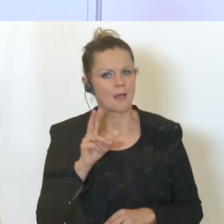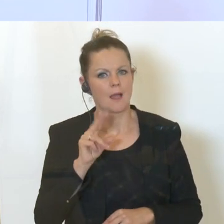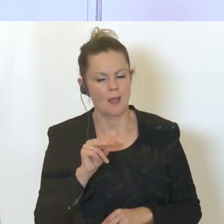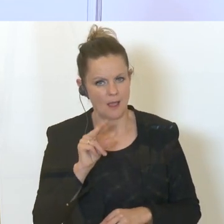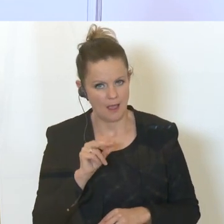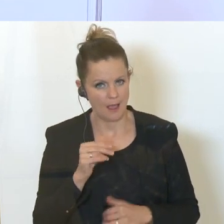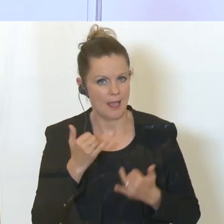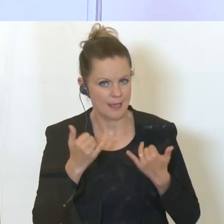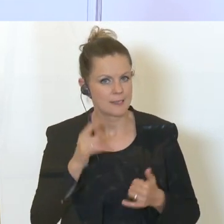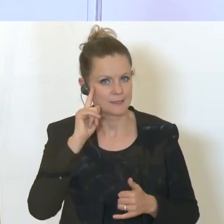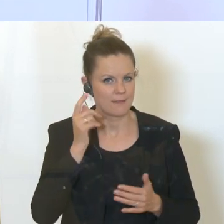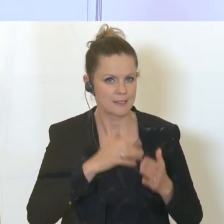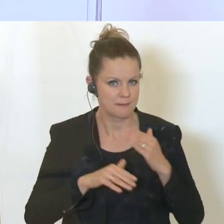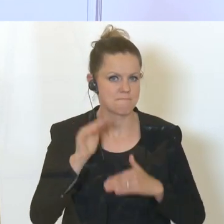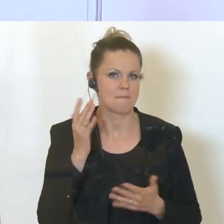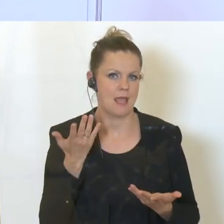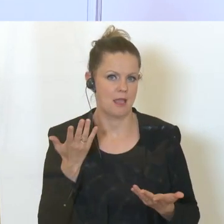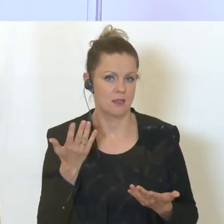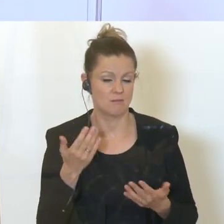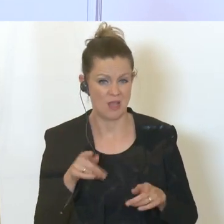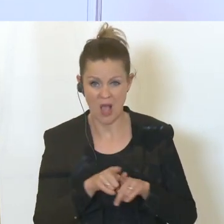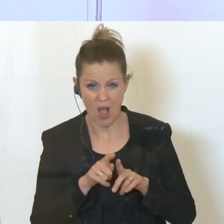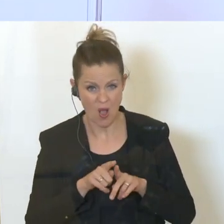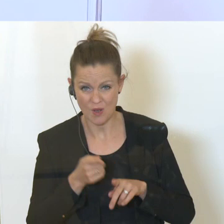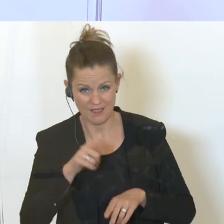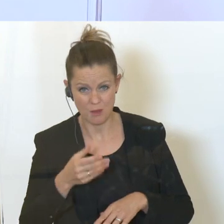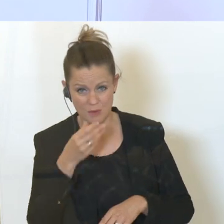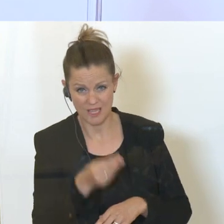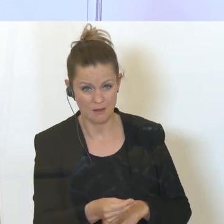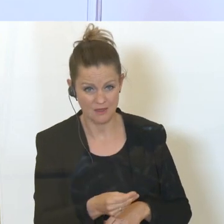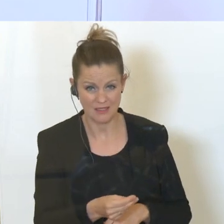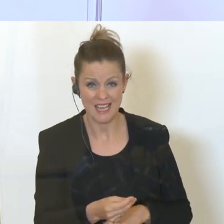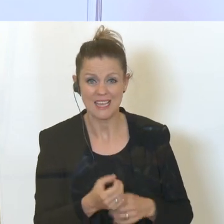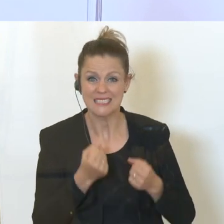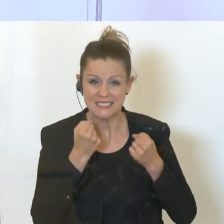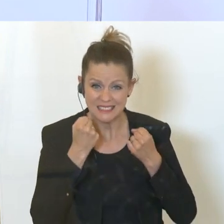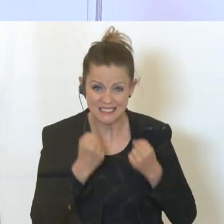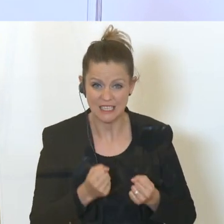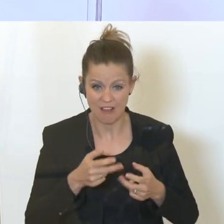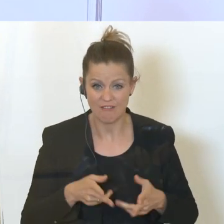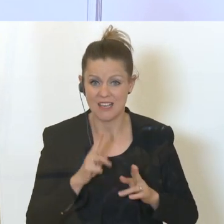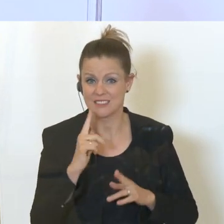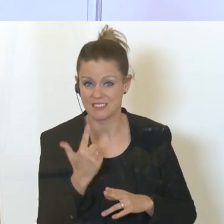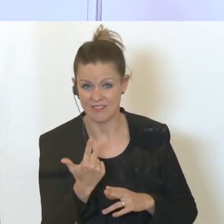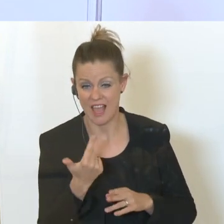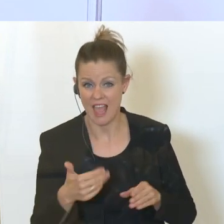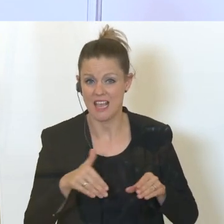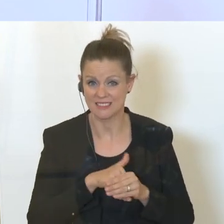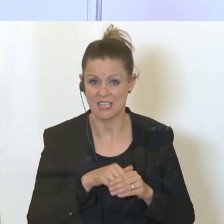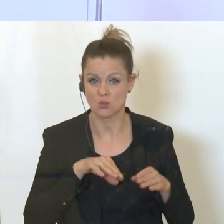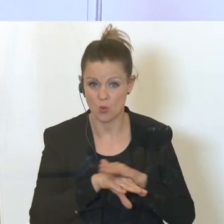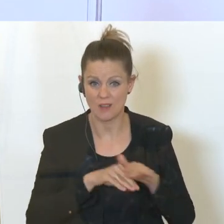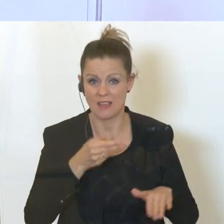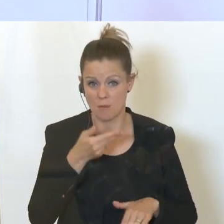naja, jetzt weiß er mehr und jetzt habe ich ihm geraten, auf jeden Fall den Härtefallfondsfonds Phase 2, den Ersatz des Unternehmerlohns zu